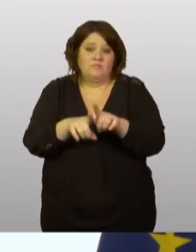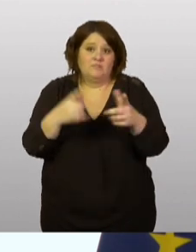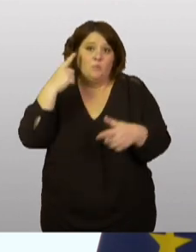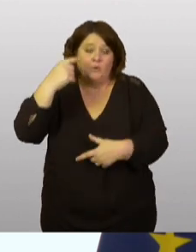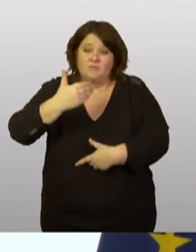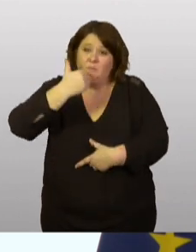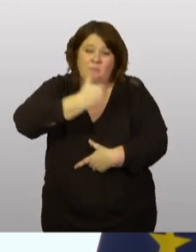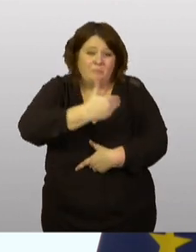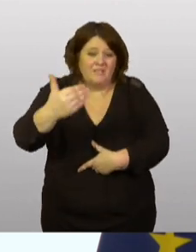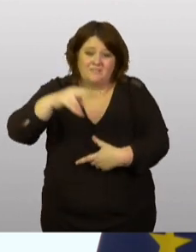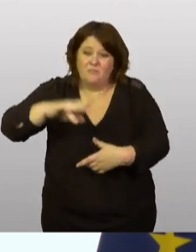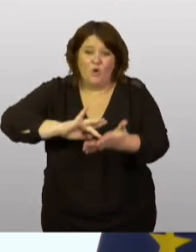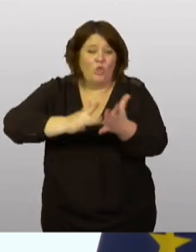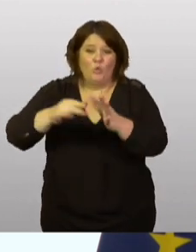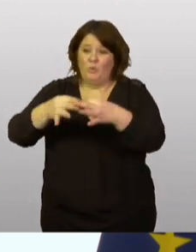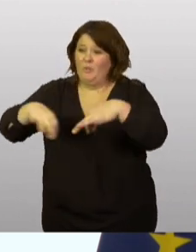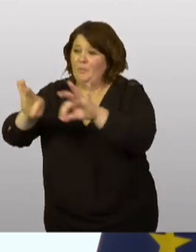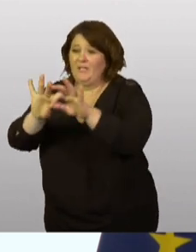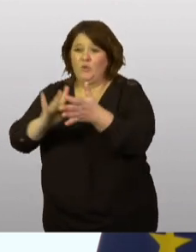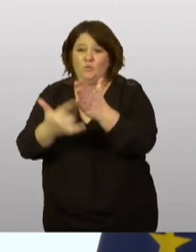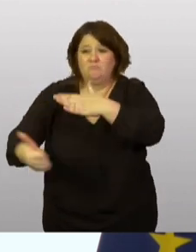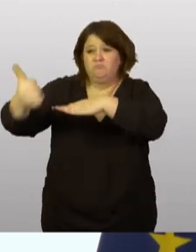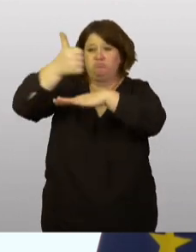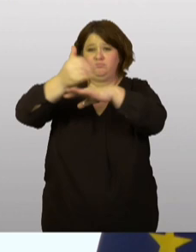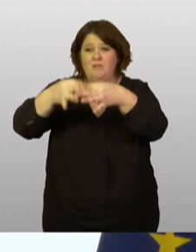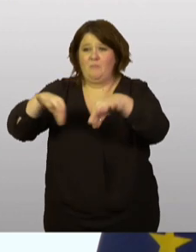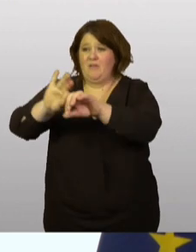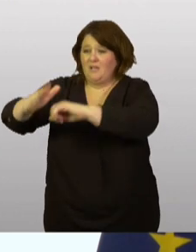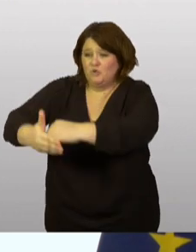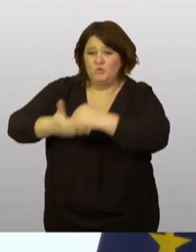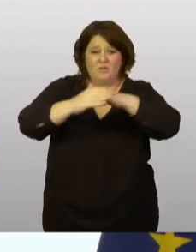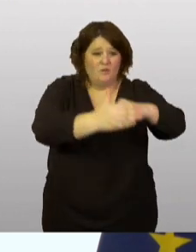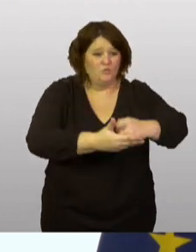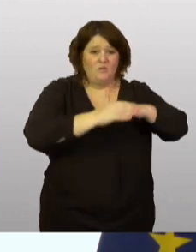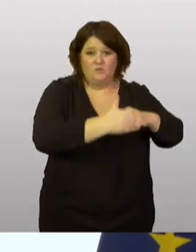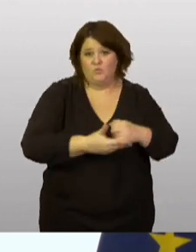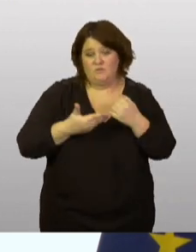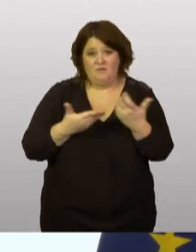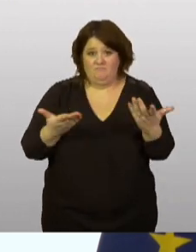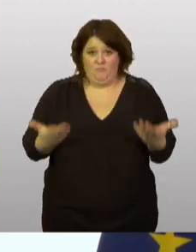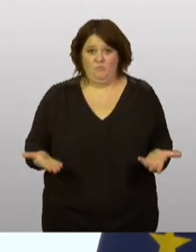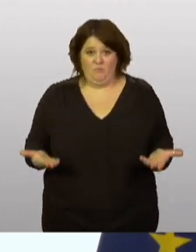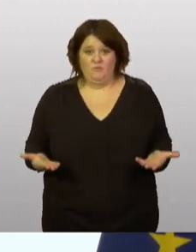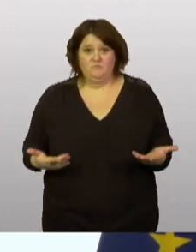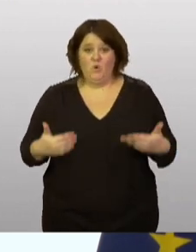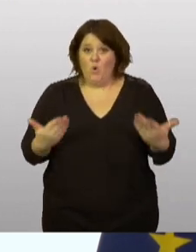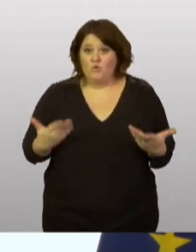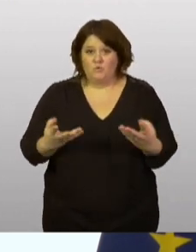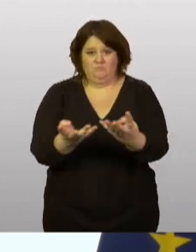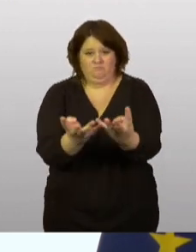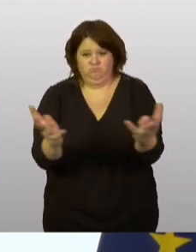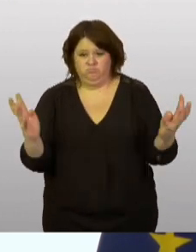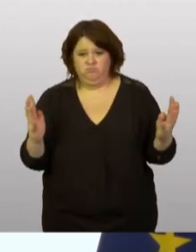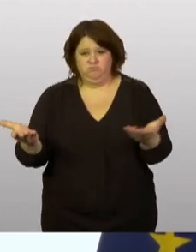sincèrement tous les pays, tous les leaders de tous les pays qui nous soutiennent actuellement. Et aujourd'hui, autour de la